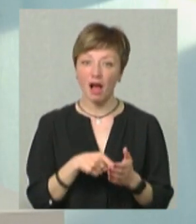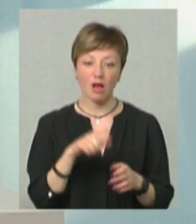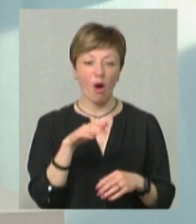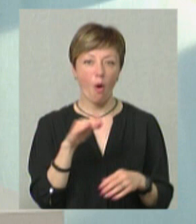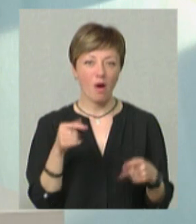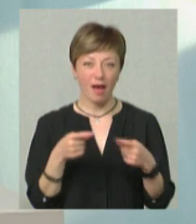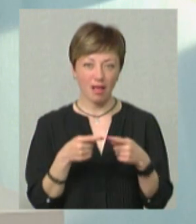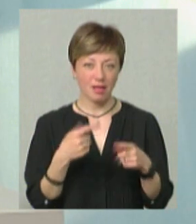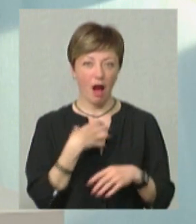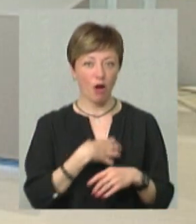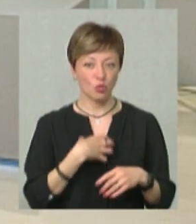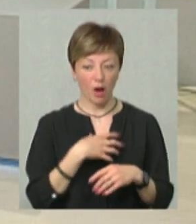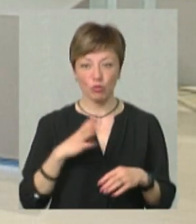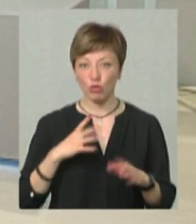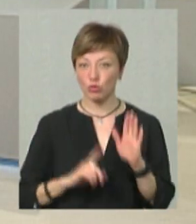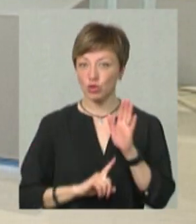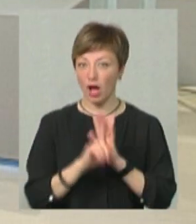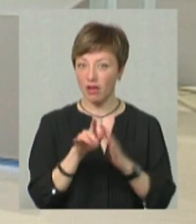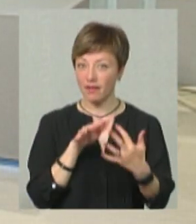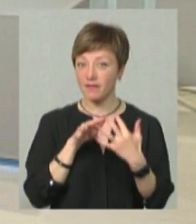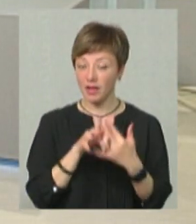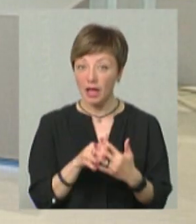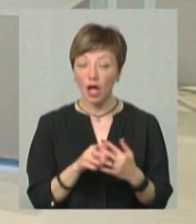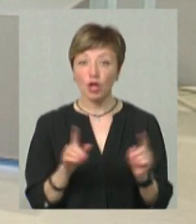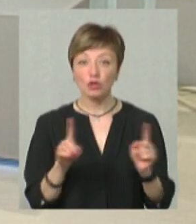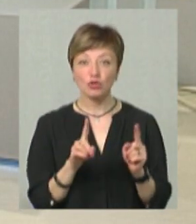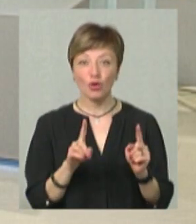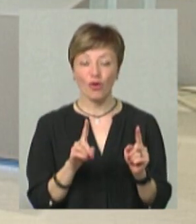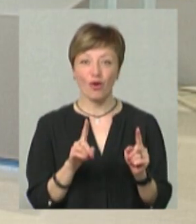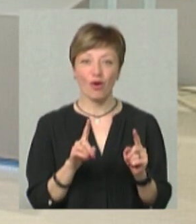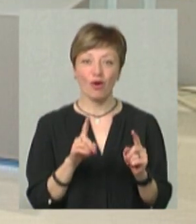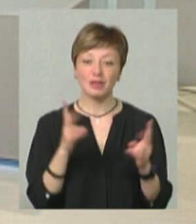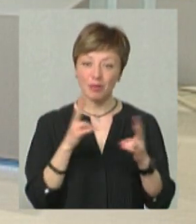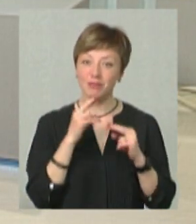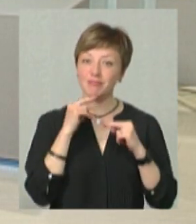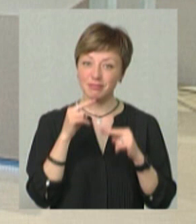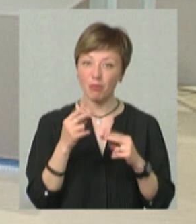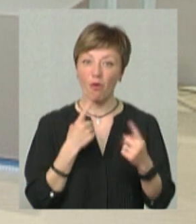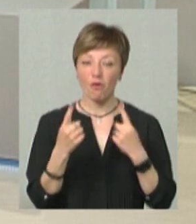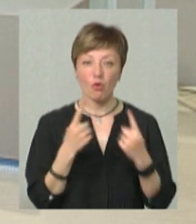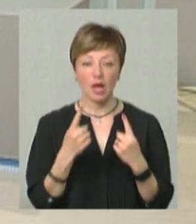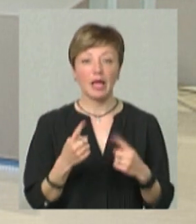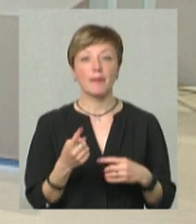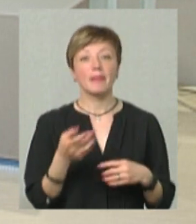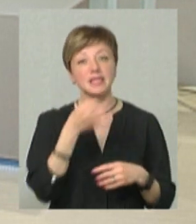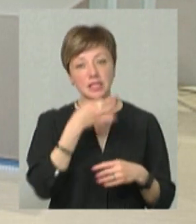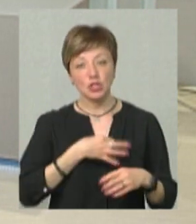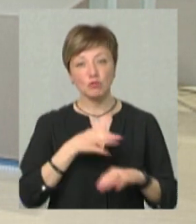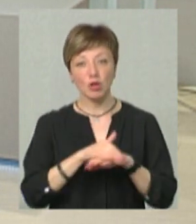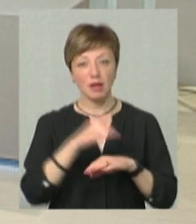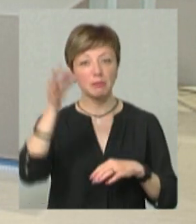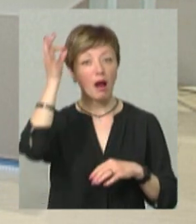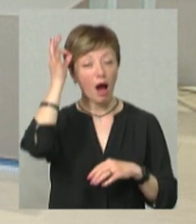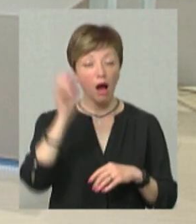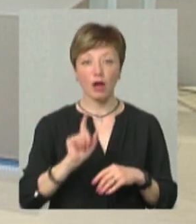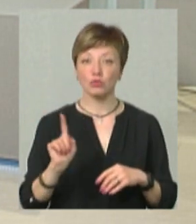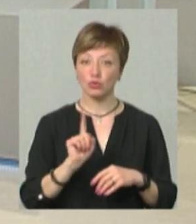Воно настільки актуальним було від початку цього повномасштабного вторгнення, що обминути його сьогодні не можемо. От скажіть, будь ласка, пригадуємо,